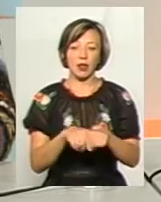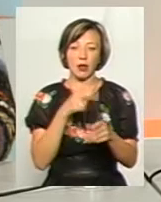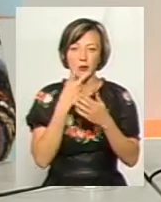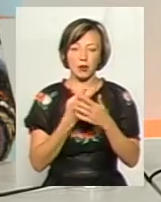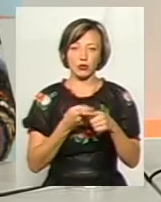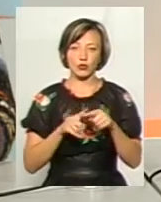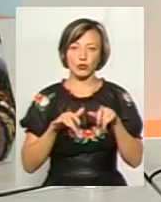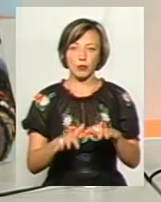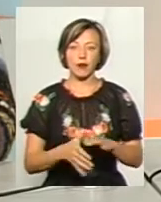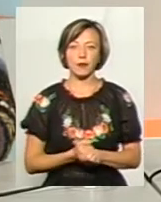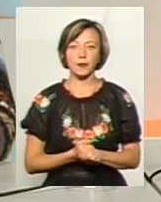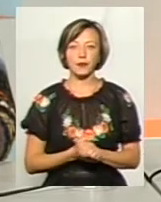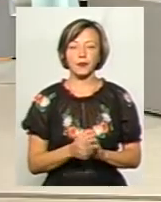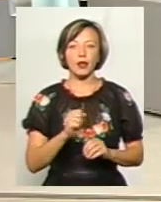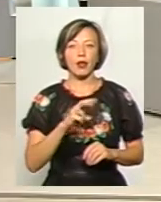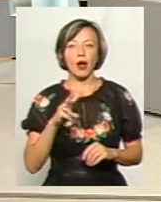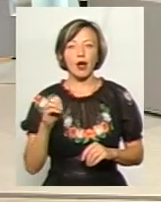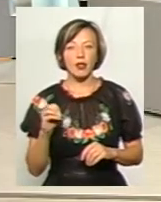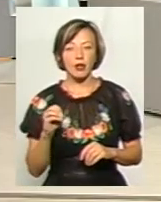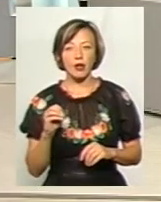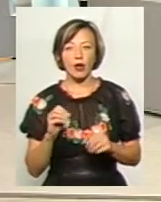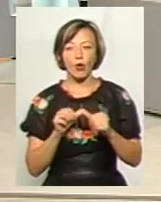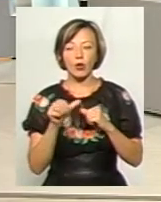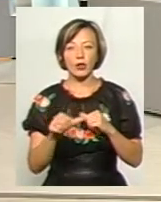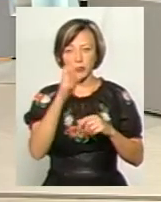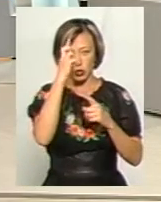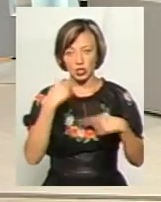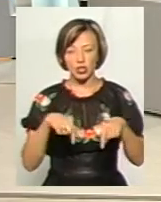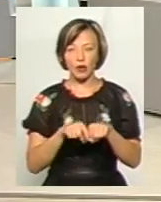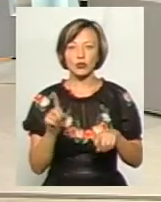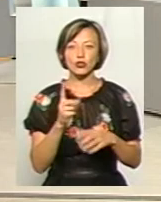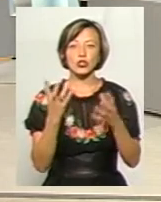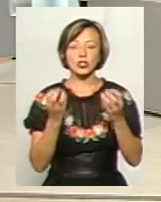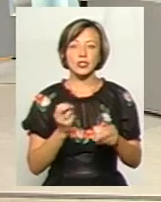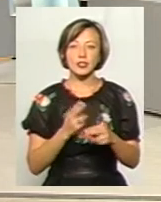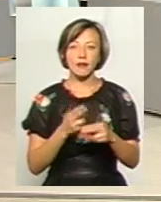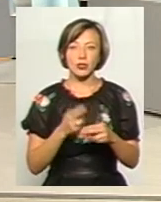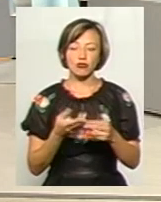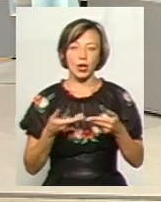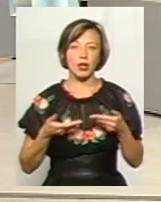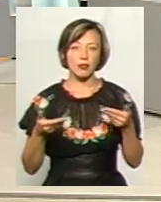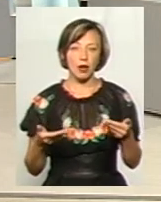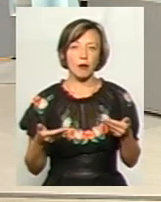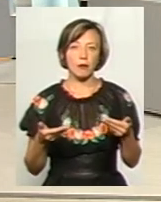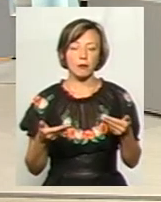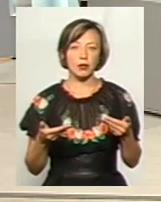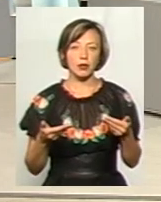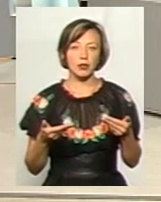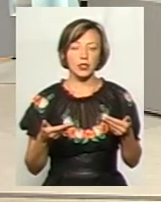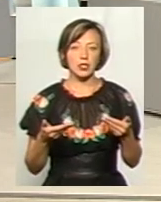цю справу. Але все ж таки, окрім держави, що ще заважає нам все ж таки хоч